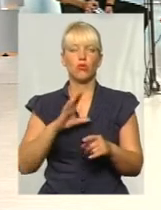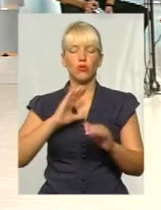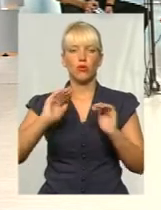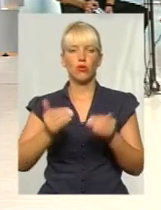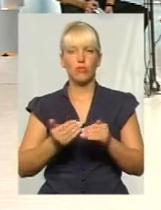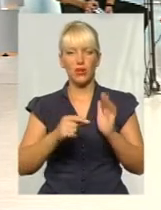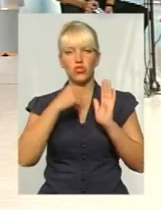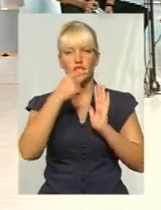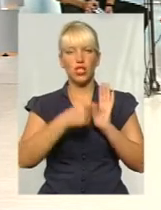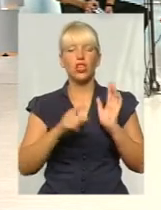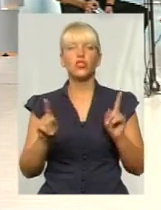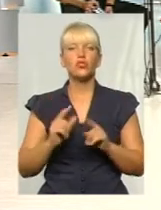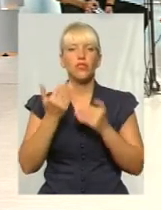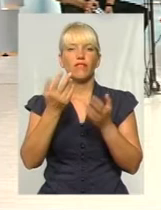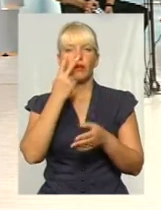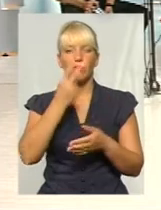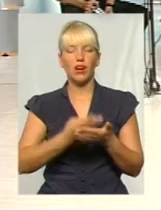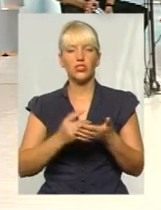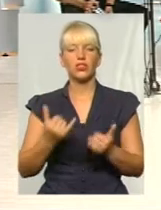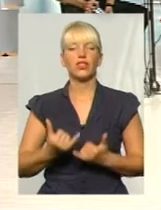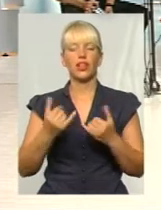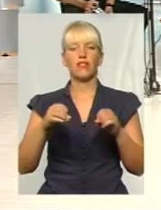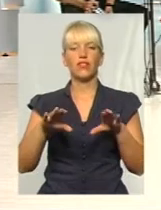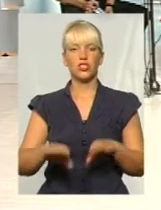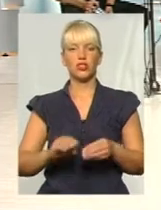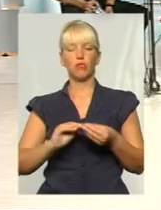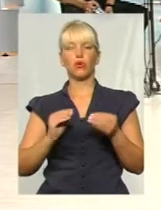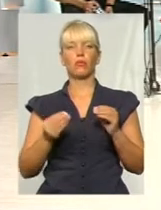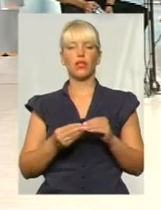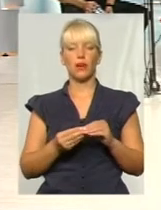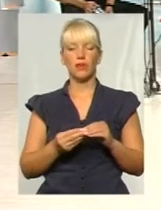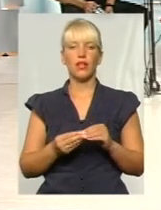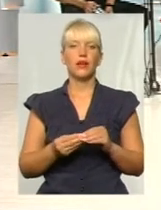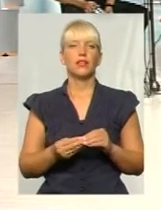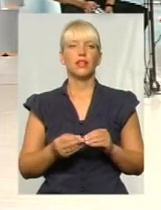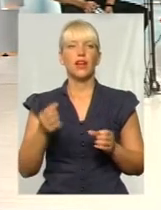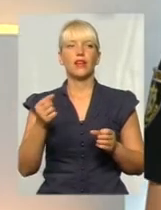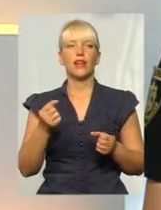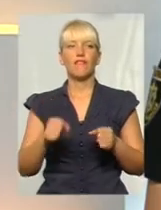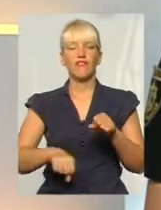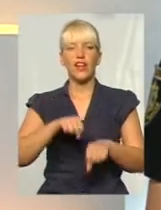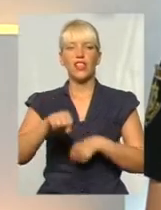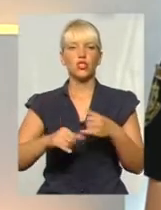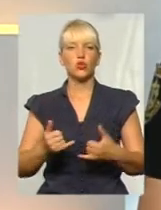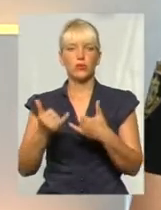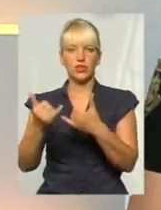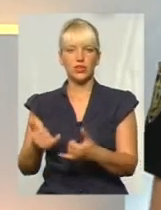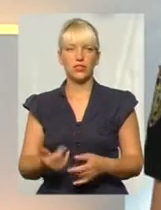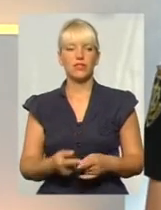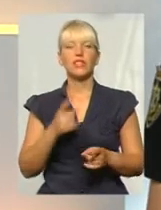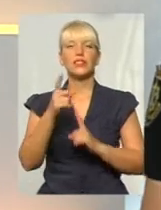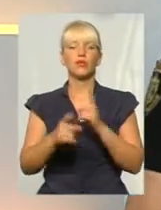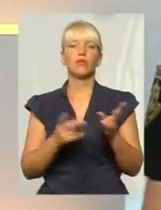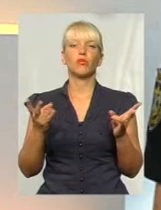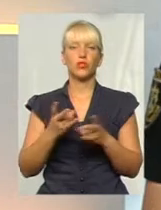Що ви бачите для вирішення проблеми автомобіль-велосипедист? Зміни абсолютно потрібні. наскільки нам